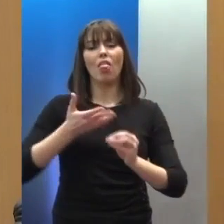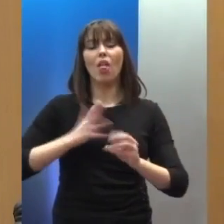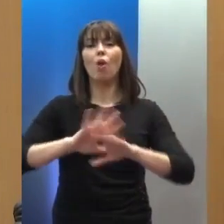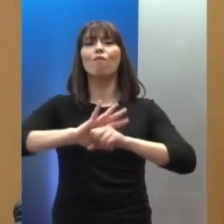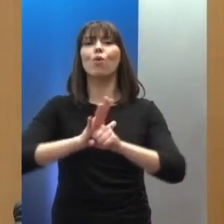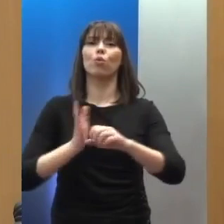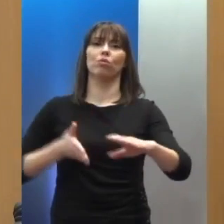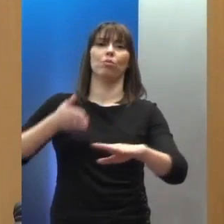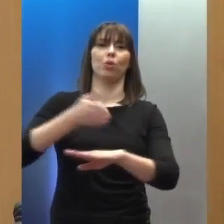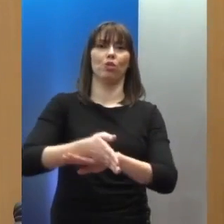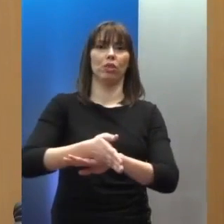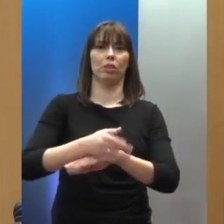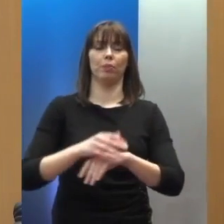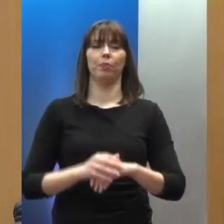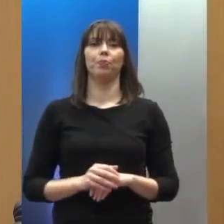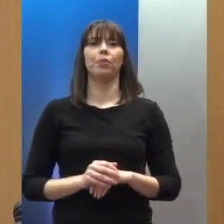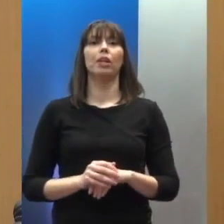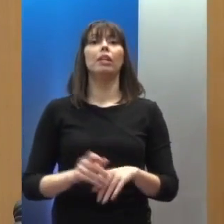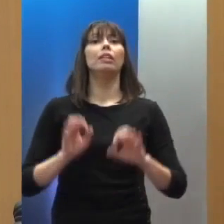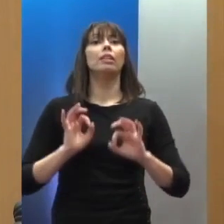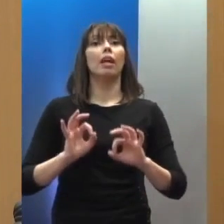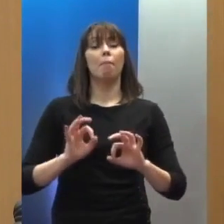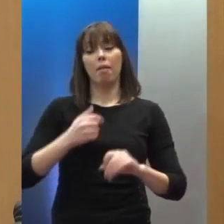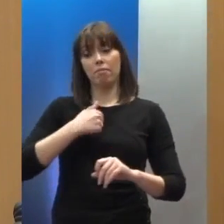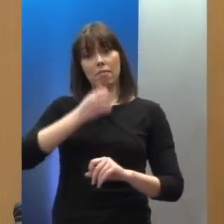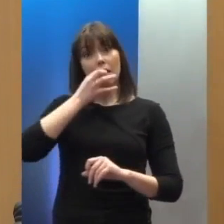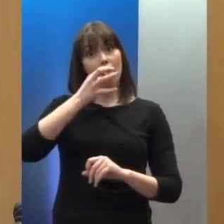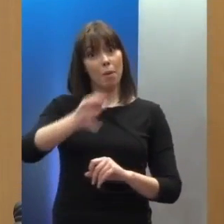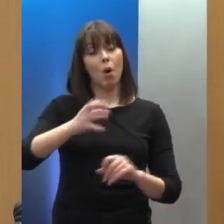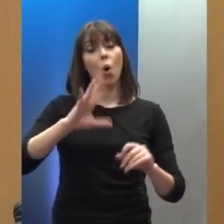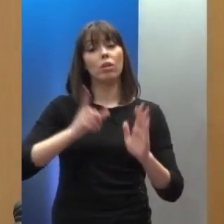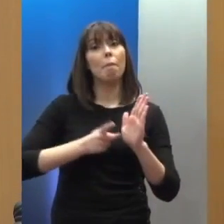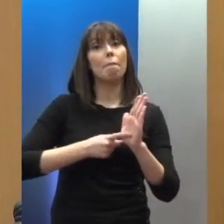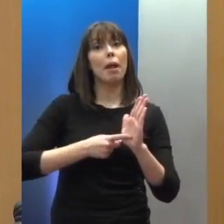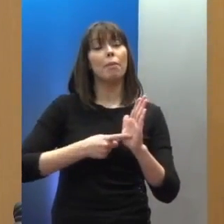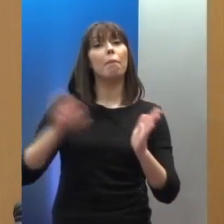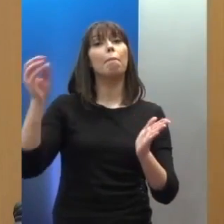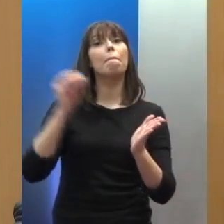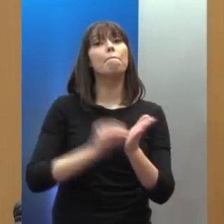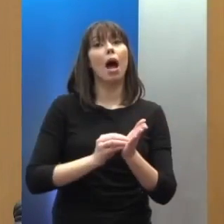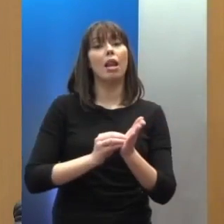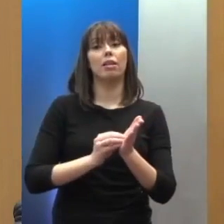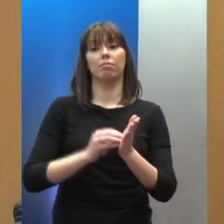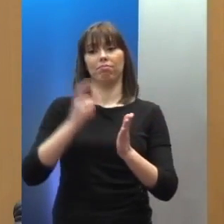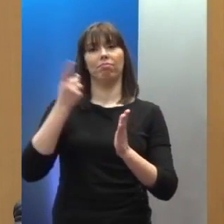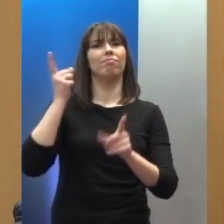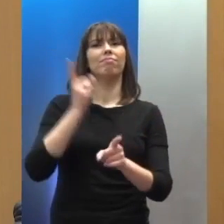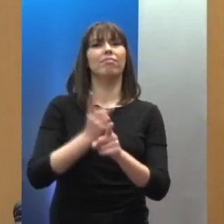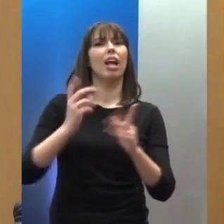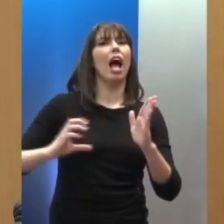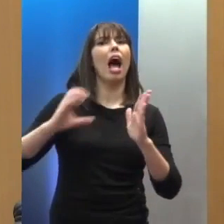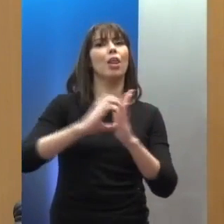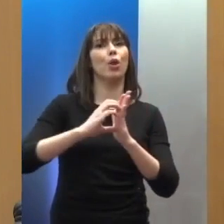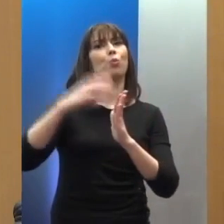on-demand. Συγκεκριμένα, υποστηρίξαμε έντονα την ανάγκη επαναφοράς του σχετικού άρθρου της τομιακής